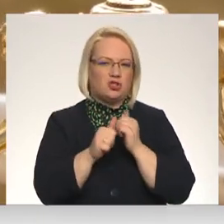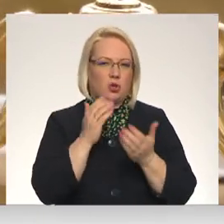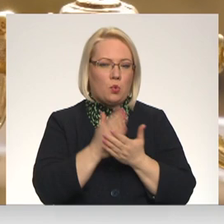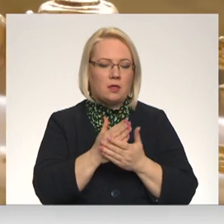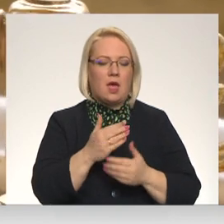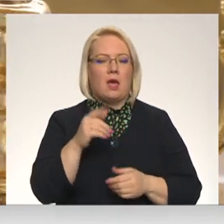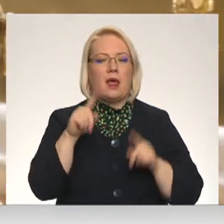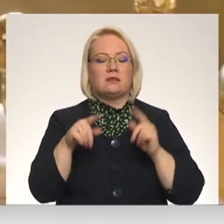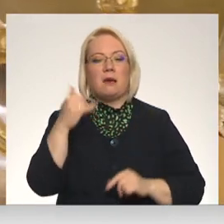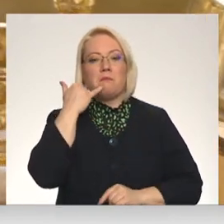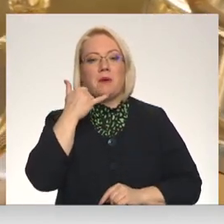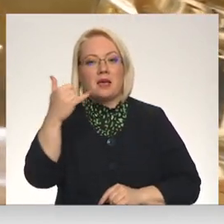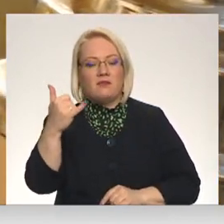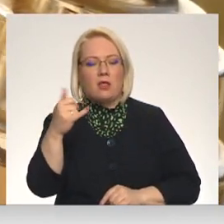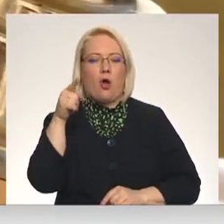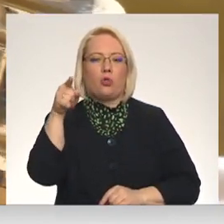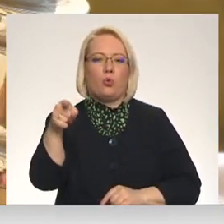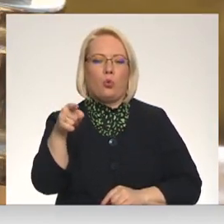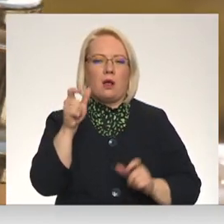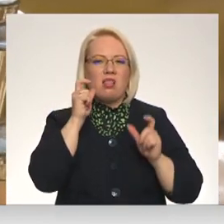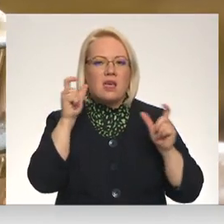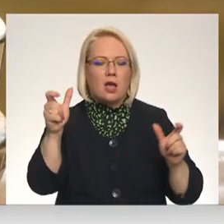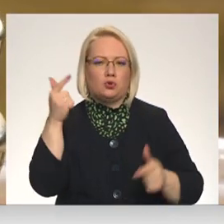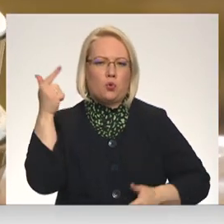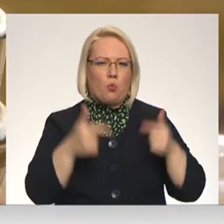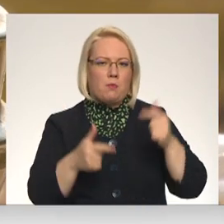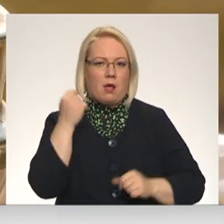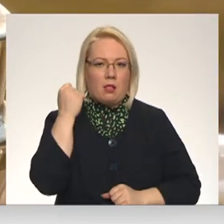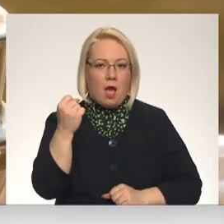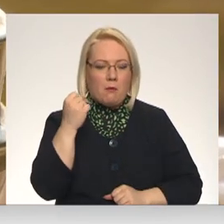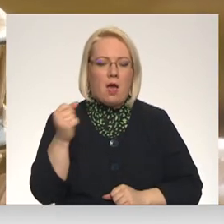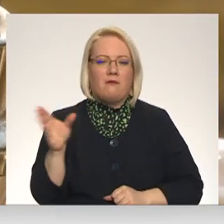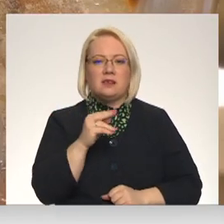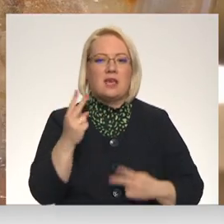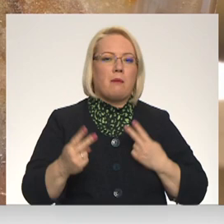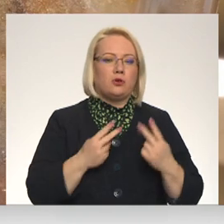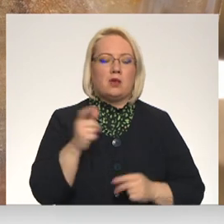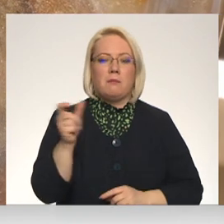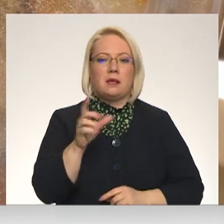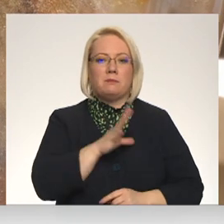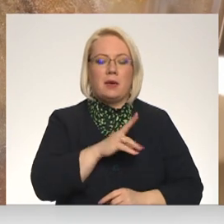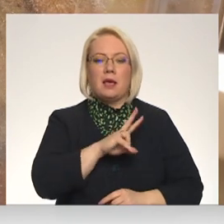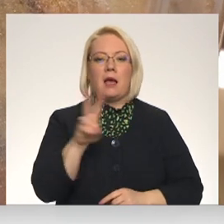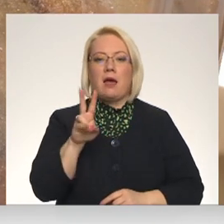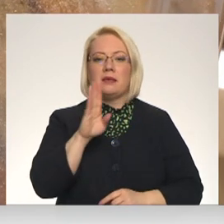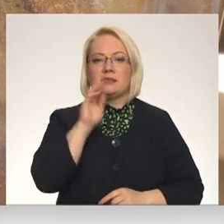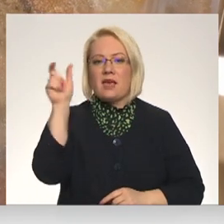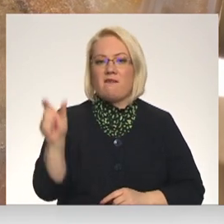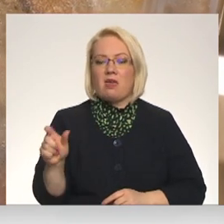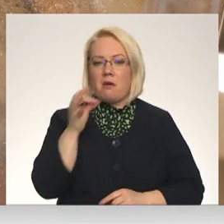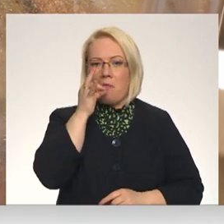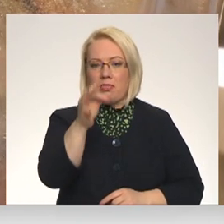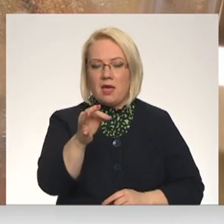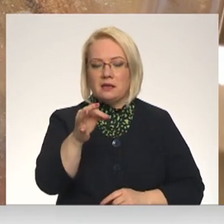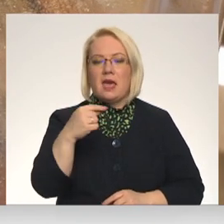Klausuls otrā galā Kristīna piedzīvojas arī kliekšanu un rupjas lamas. Viss emocionālākais brīdis bijis, kad kāda sievieta teikusi, es